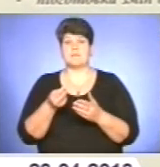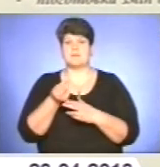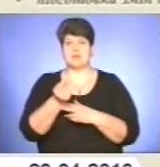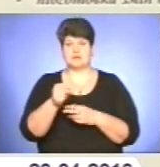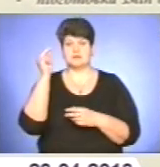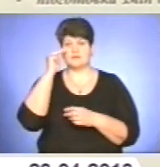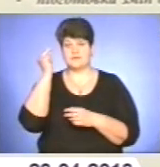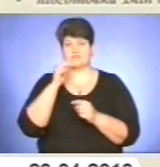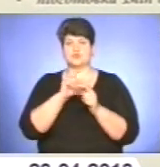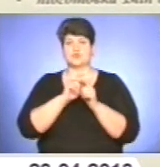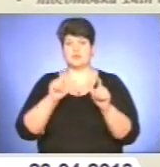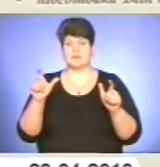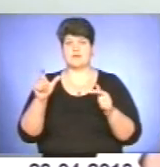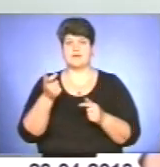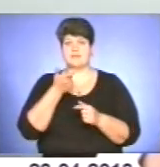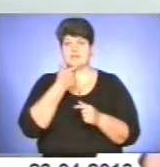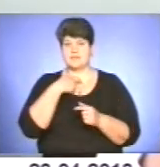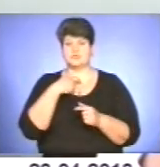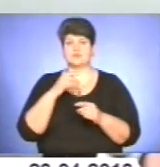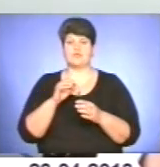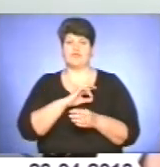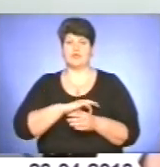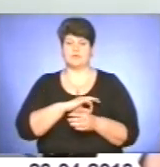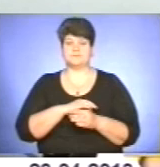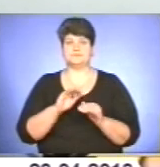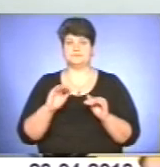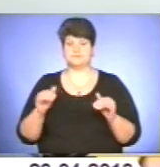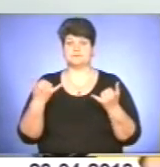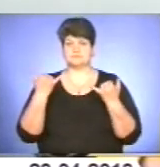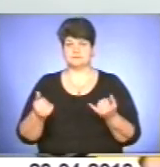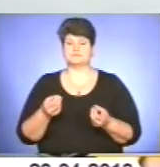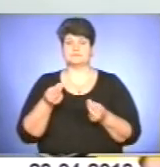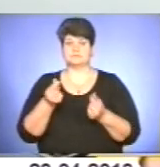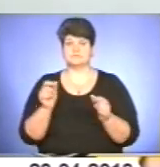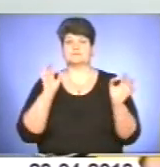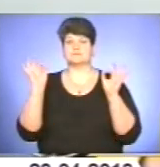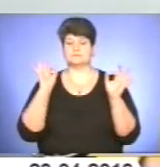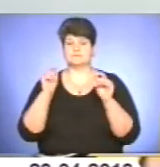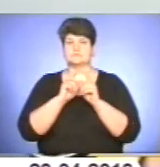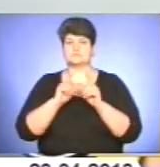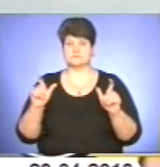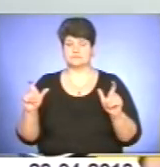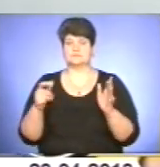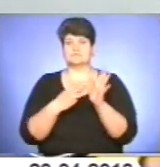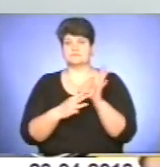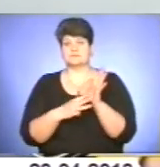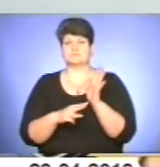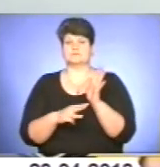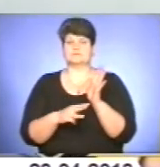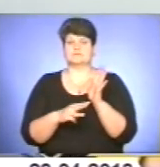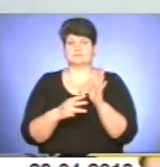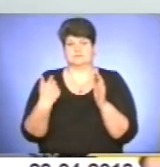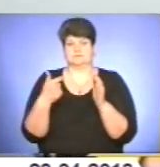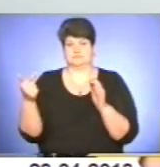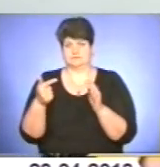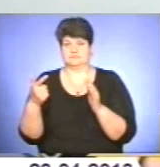естетичного виховання. Батьки зараз платять за музичну школу від 60 до 80 гривень, це залежно від